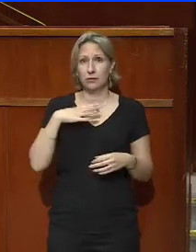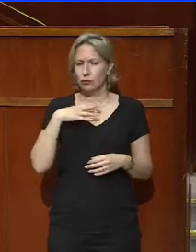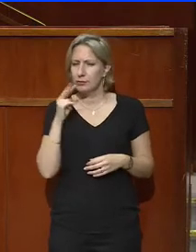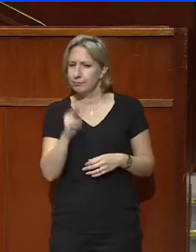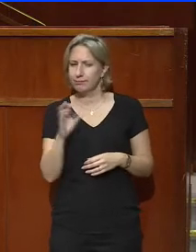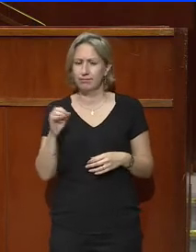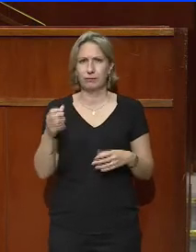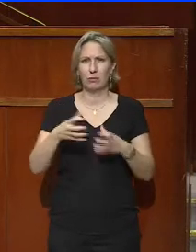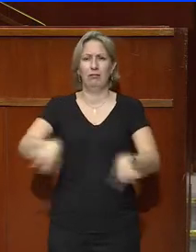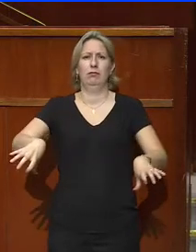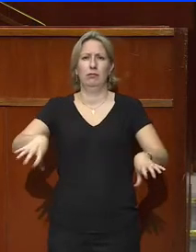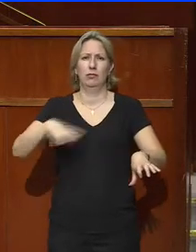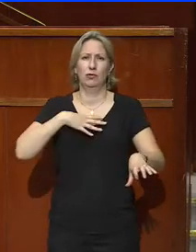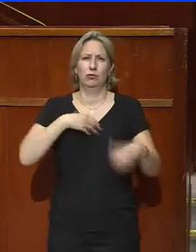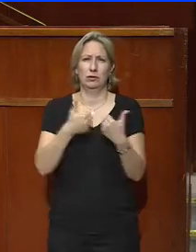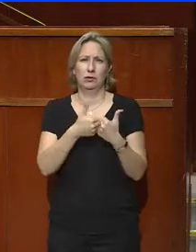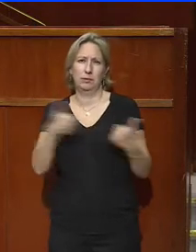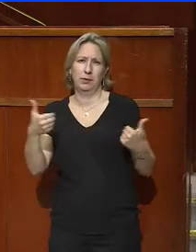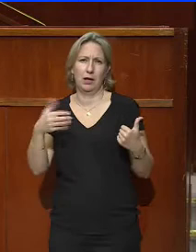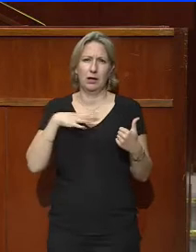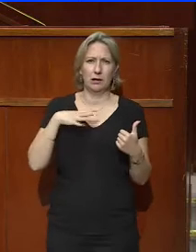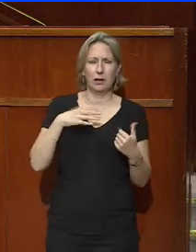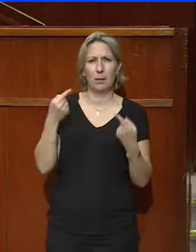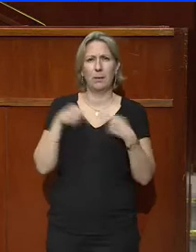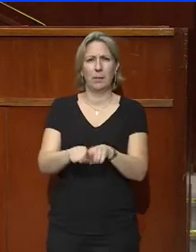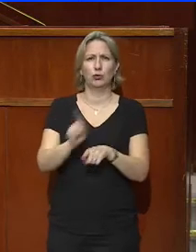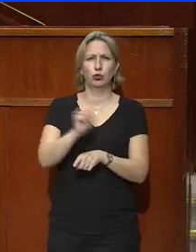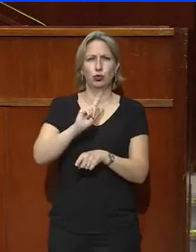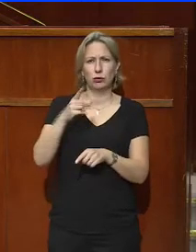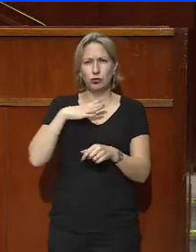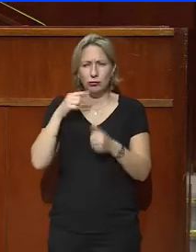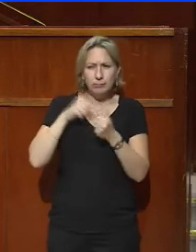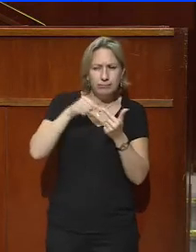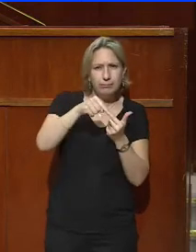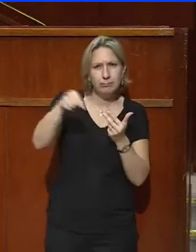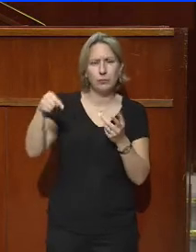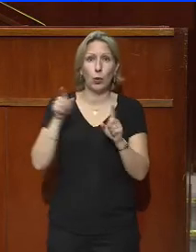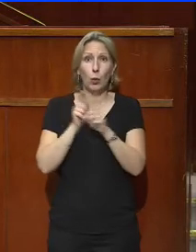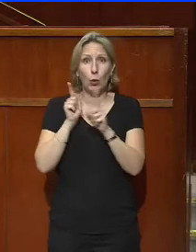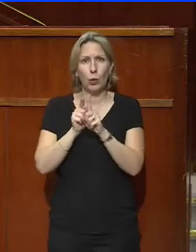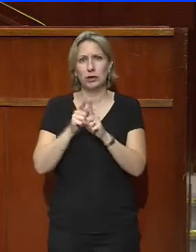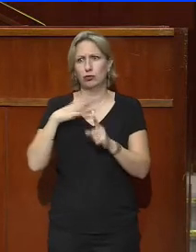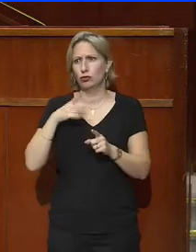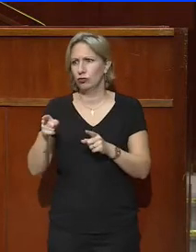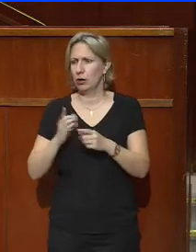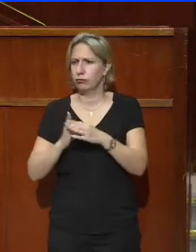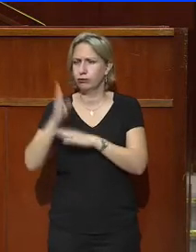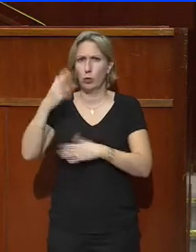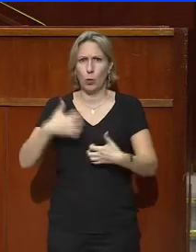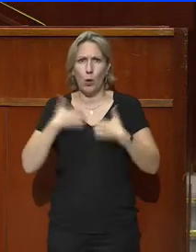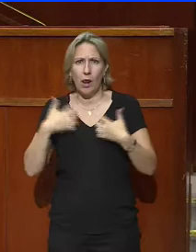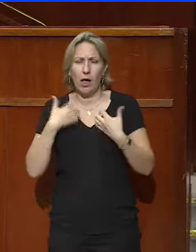de ce pays et de ces fabriques d'inégalités et d'injustices qu'elles génèrent, de ces accès de colère ou de